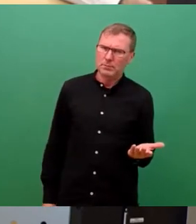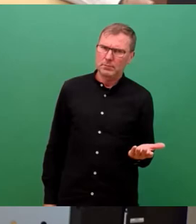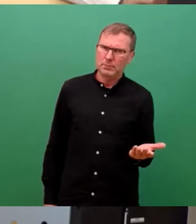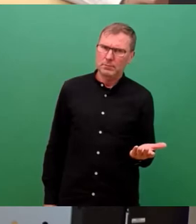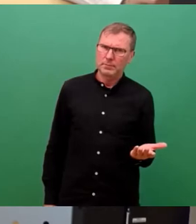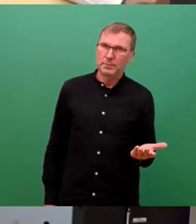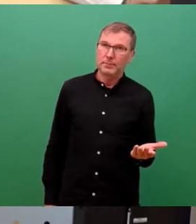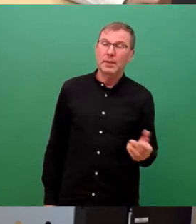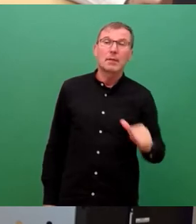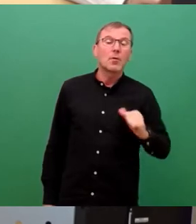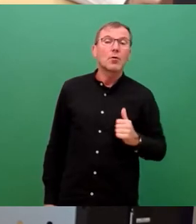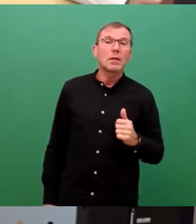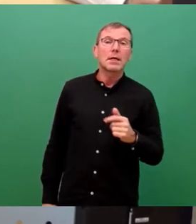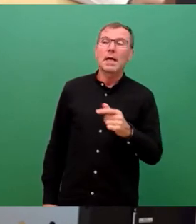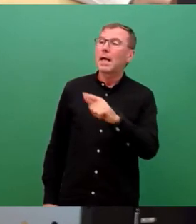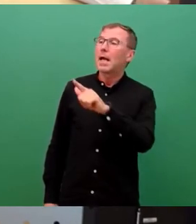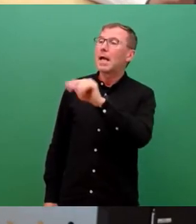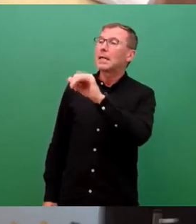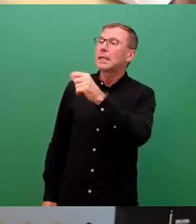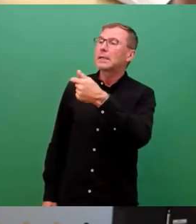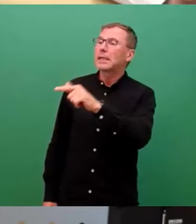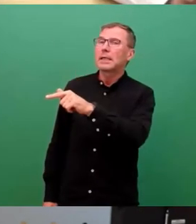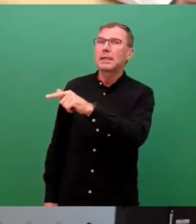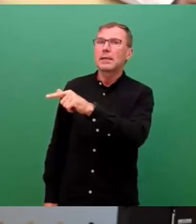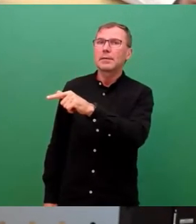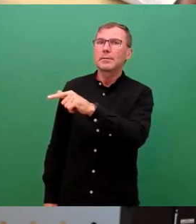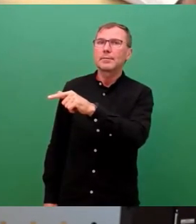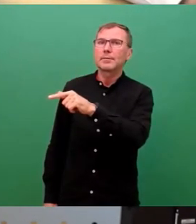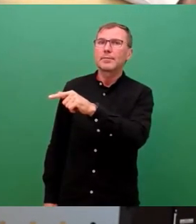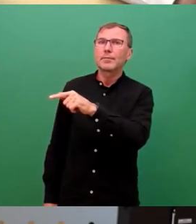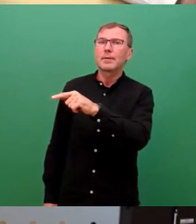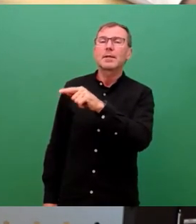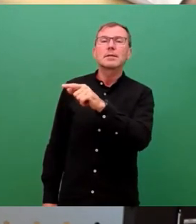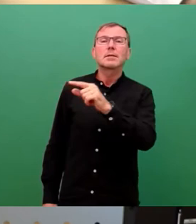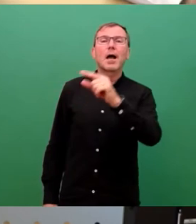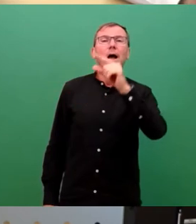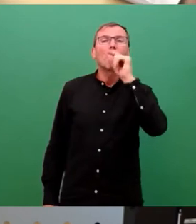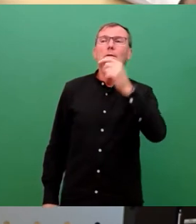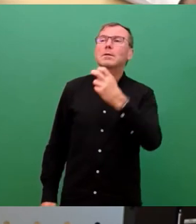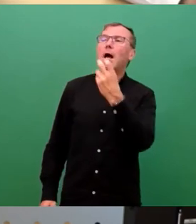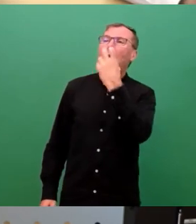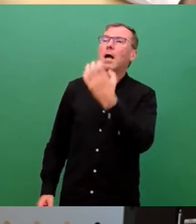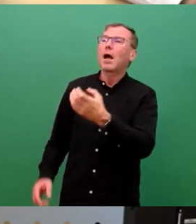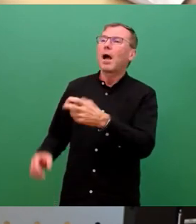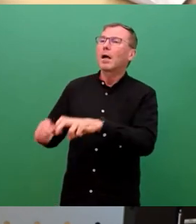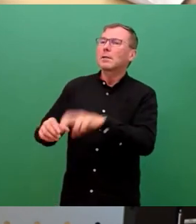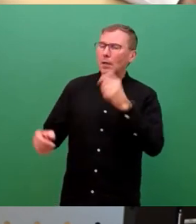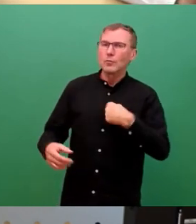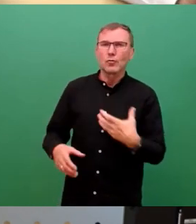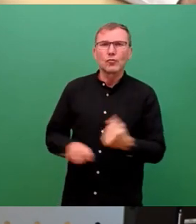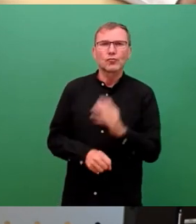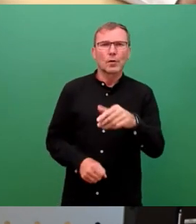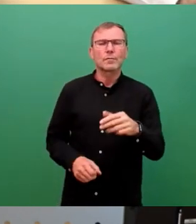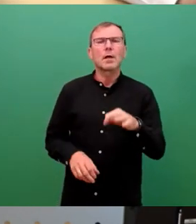Lieber Kollege Lichty, das war ja Demagogie hier. Dass wir aus Putins Gas raus sind, das haben wir ja nur geschafft. doch, lieber Herr Dr. Deppe,